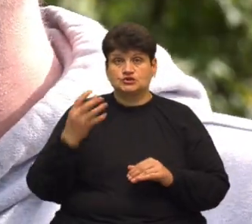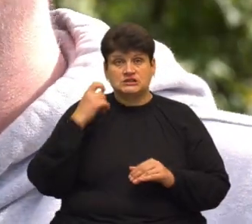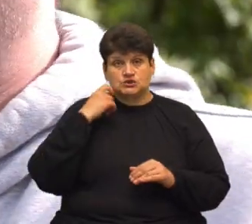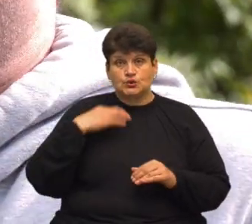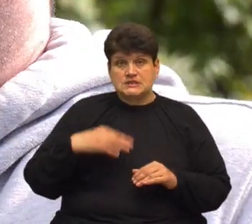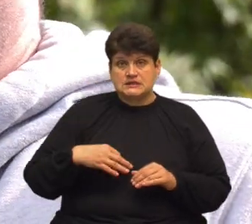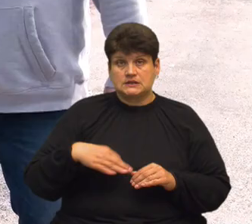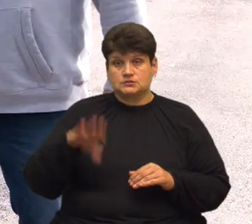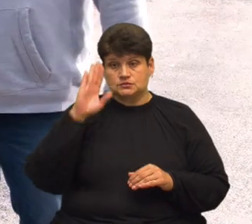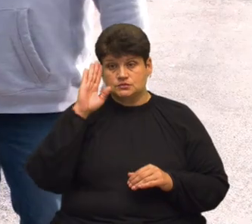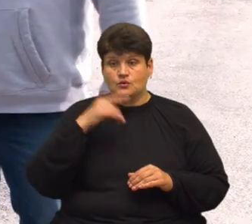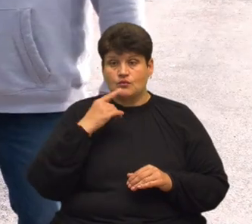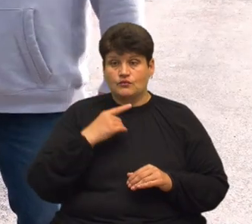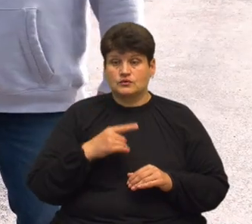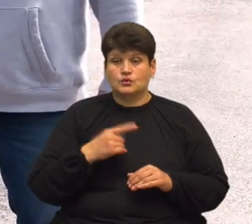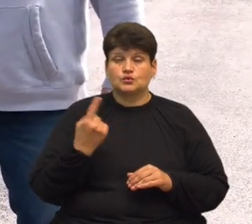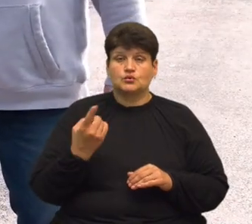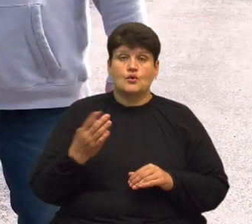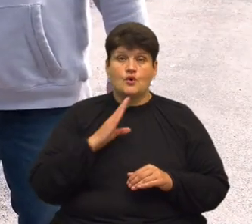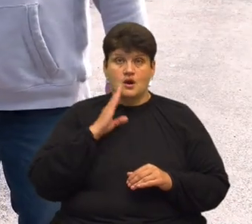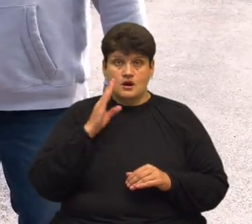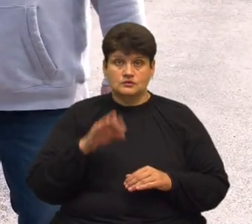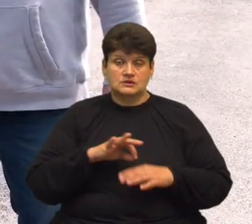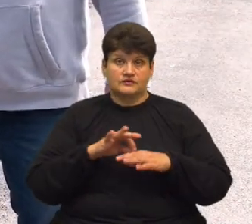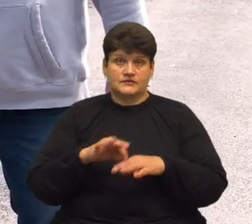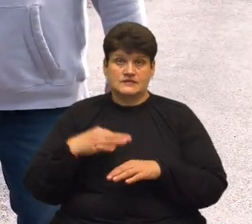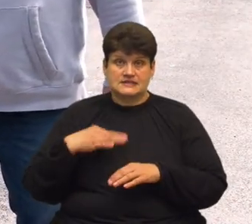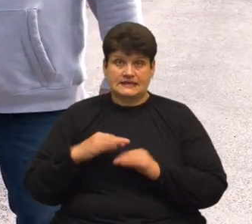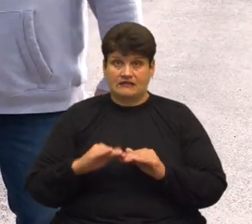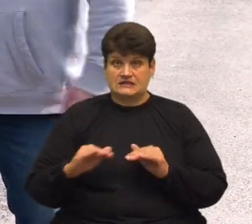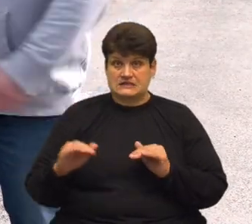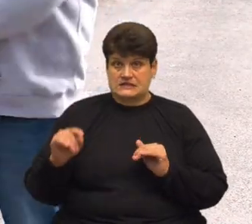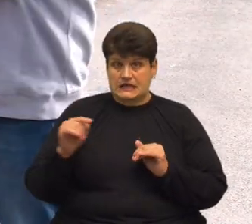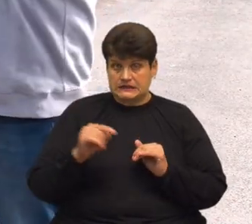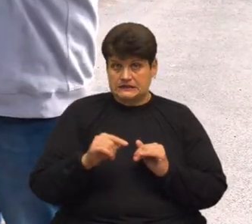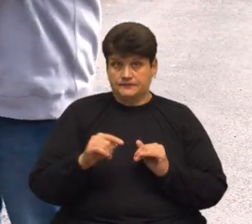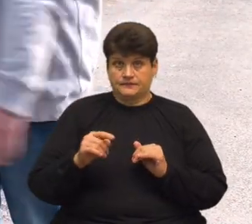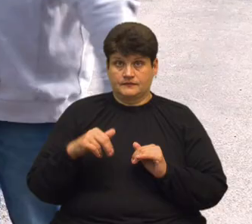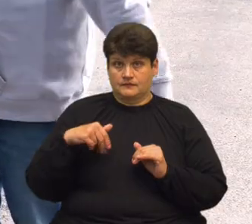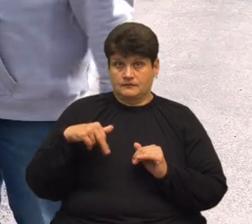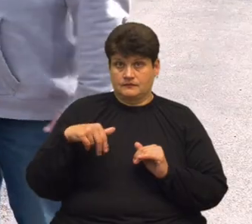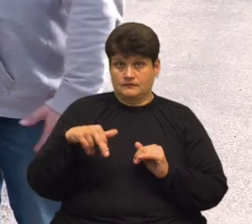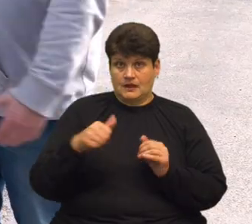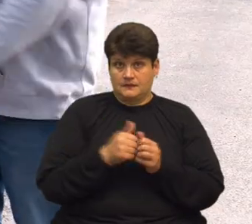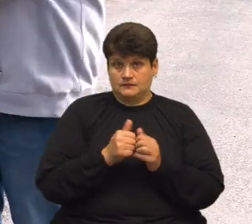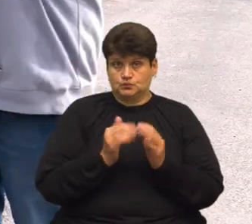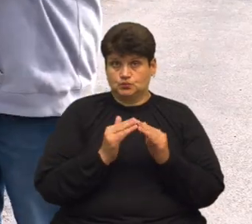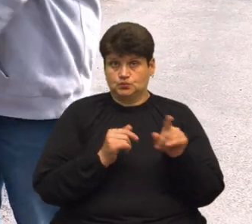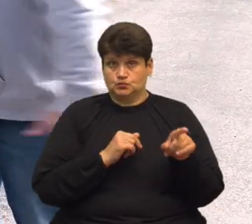Чоловік розповідає, Одного ранку я ввів свого сина до садику і проходячи по ось цю будівлю,